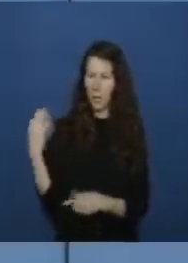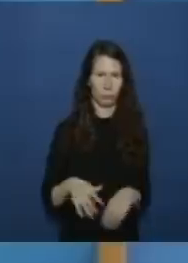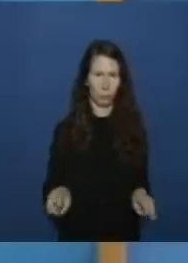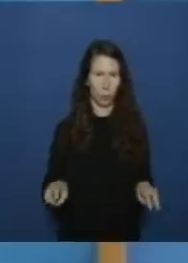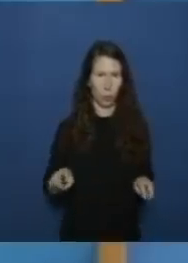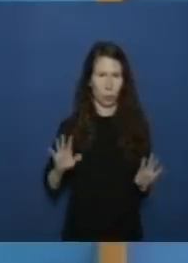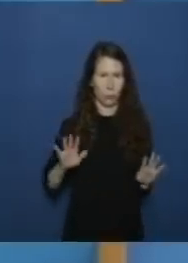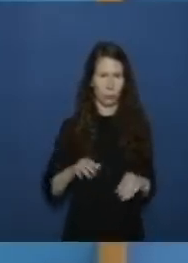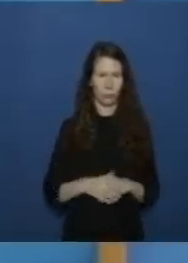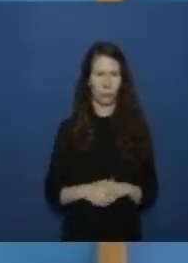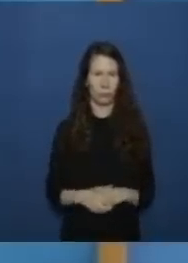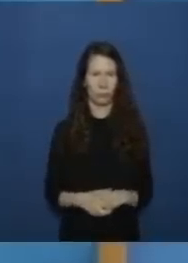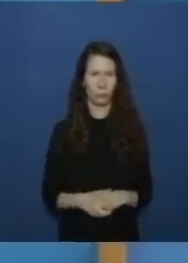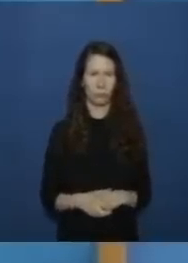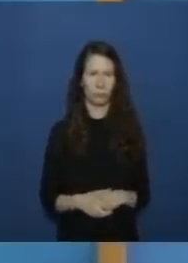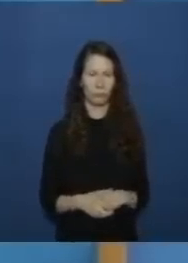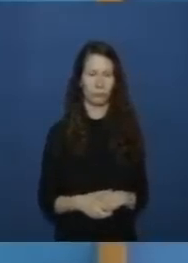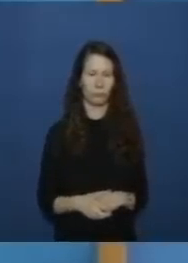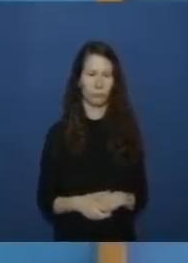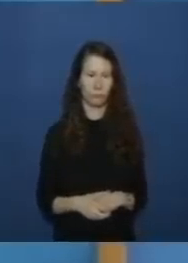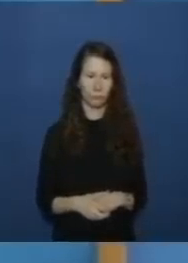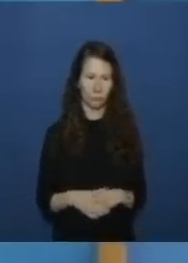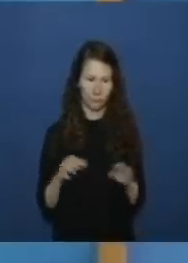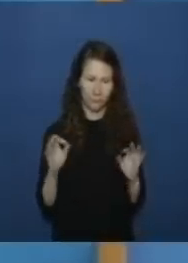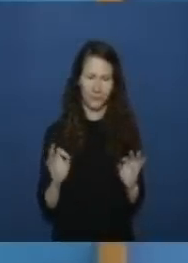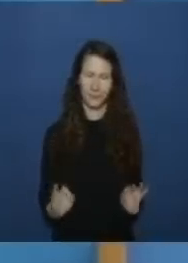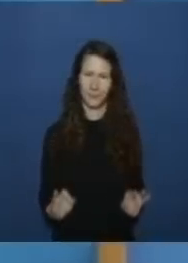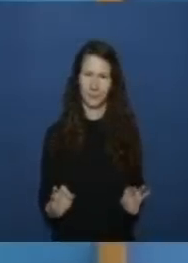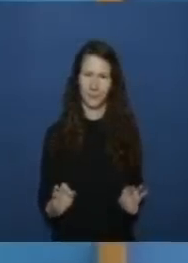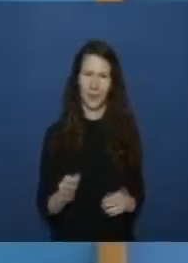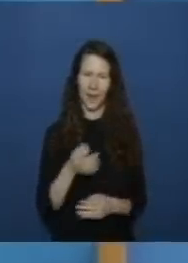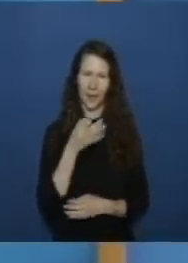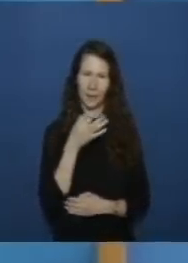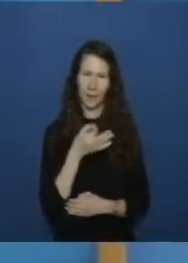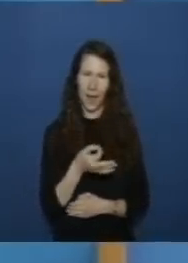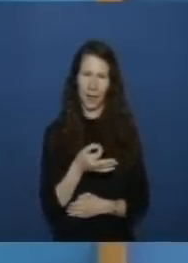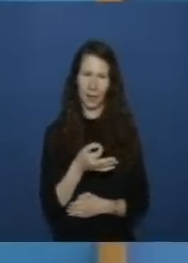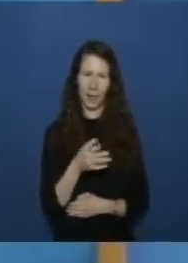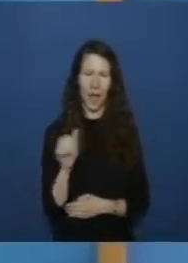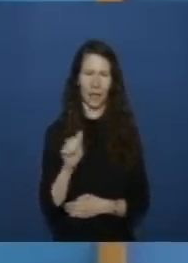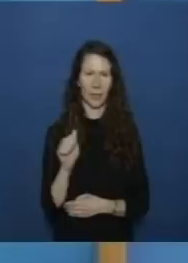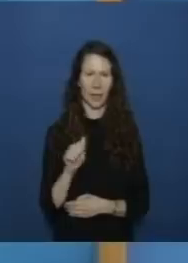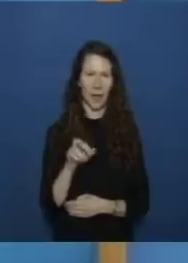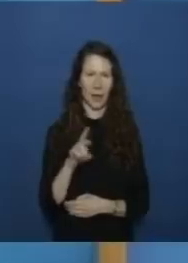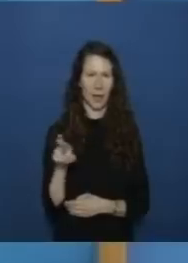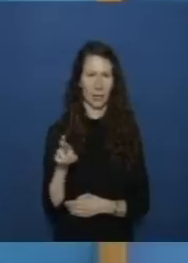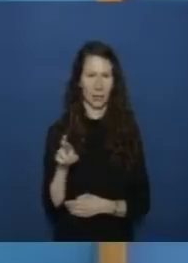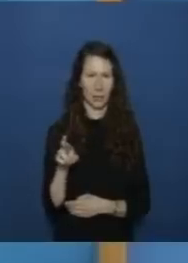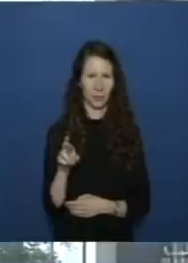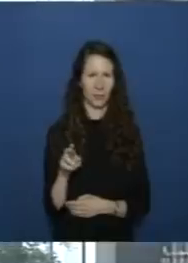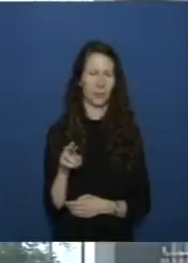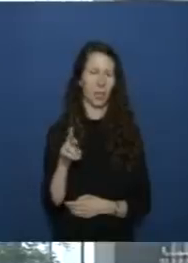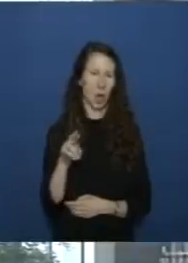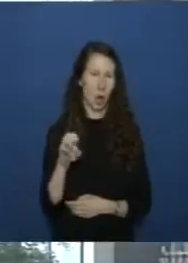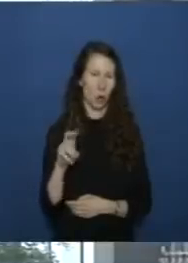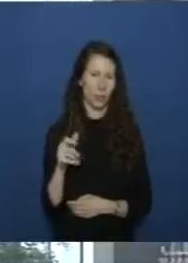dann habe ich dazu eine frage von alexander ratz von reuters